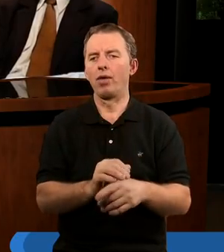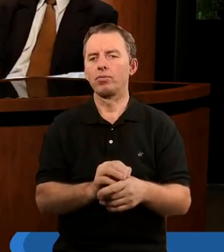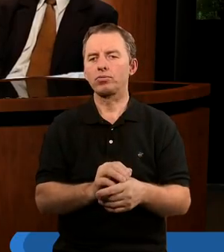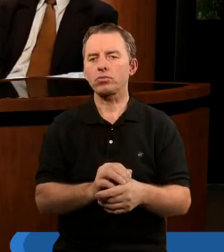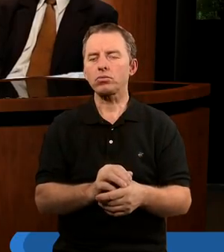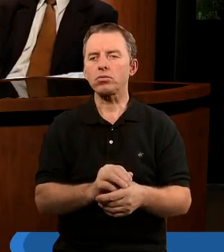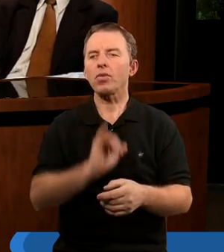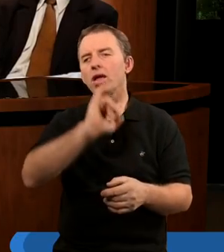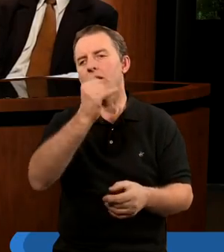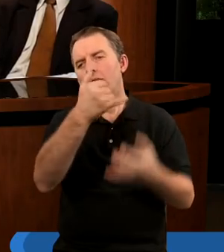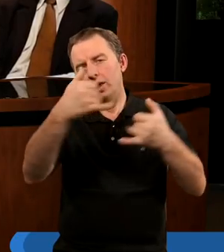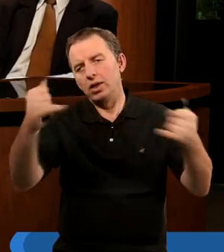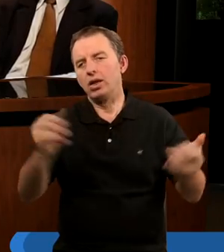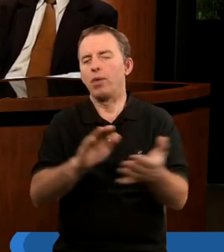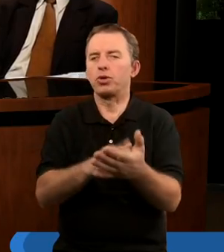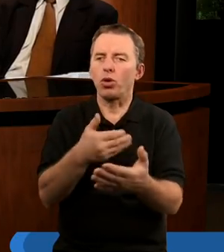Mamy jakieś przykłady?